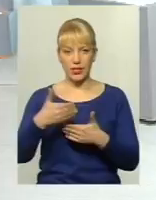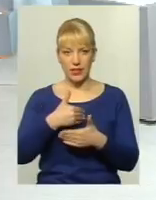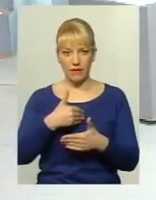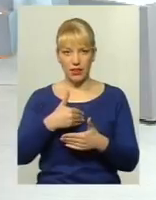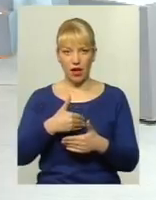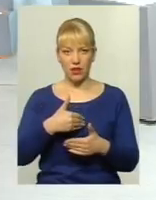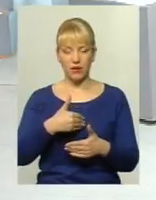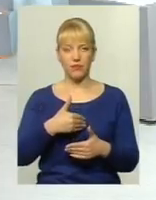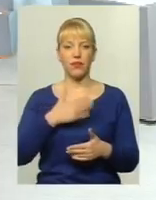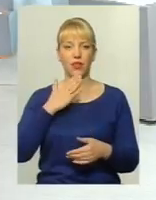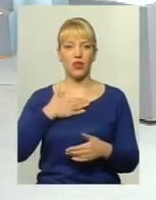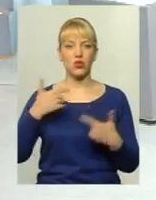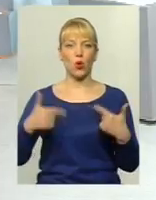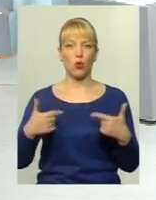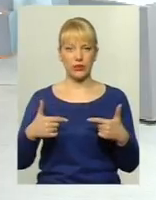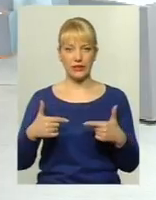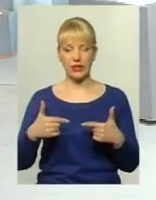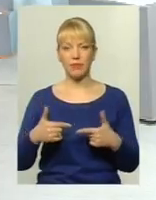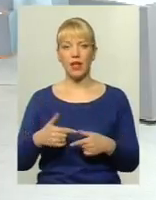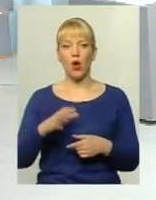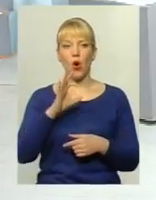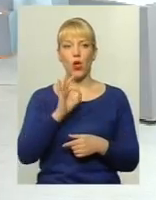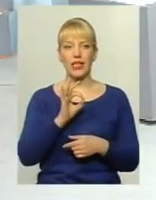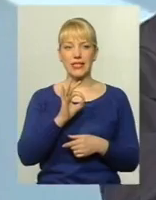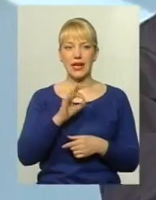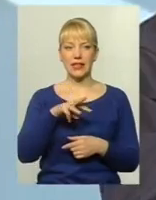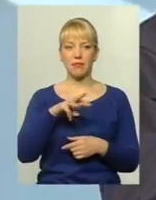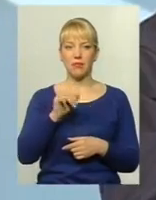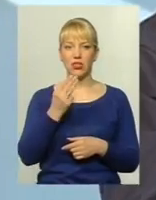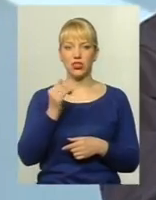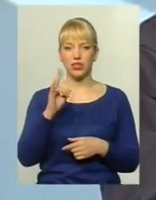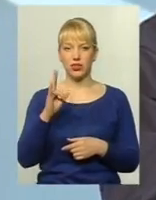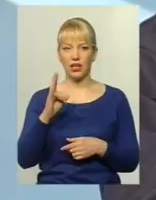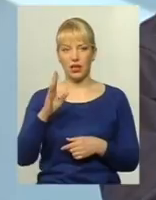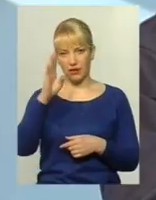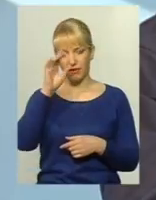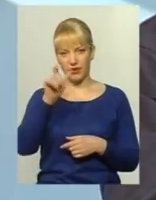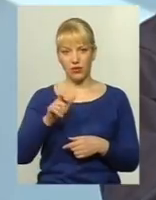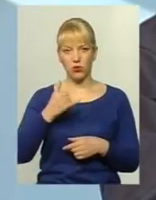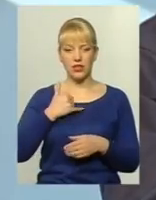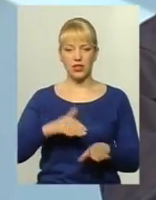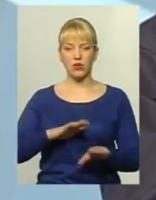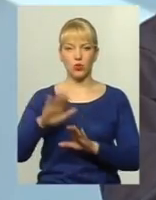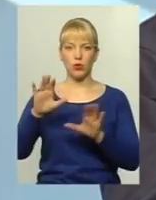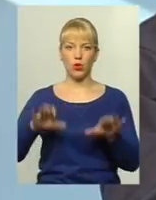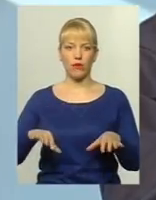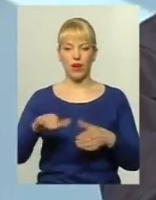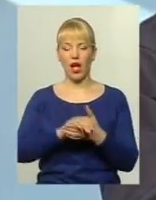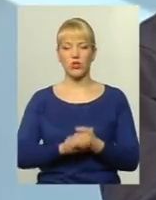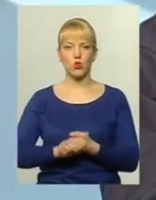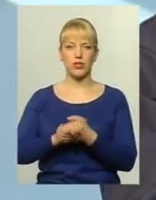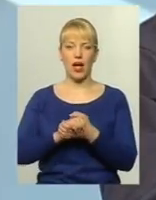наші гості Знайомтеся, Олександр Мішин, він в нас заступник голови Асоціації